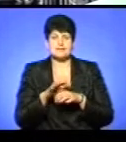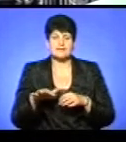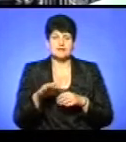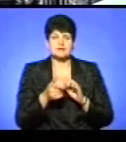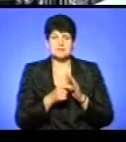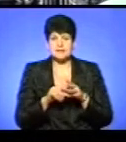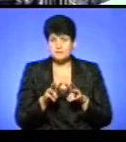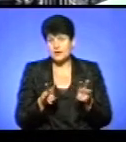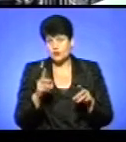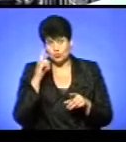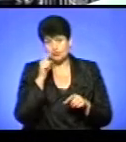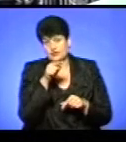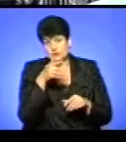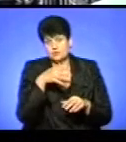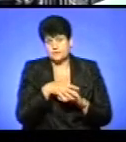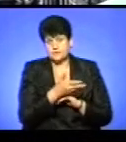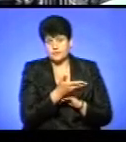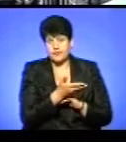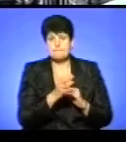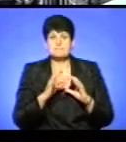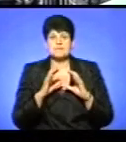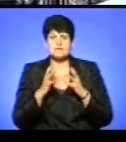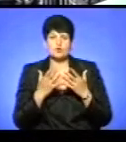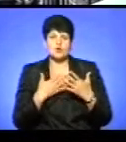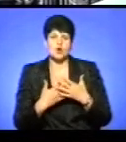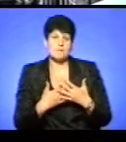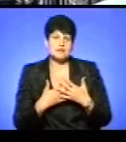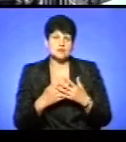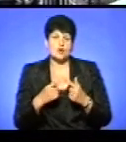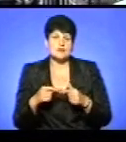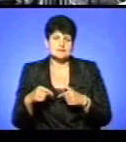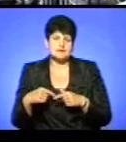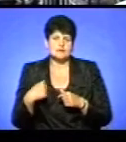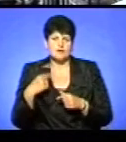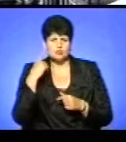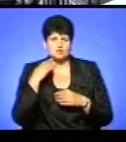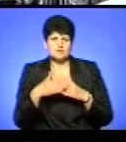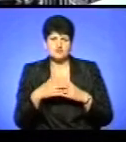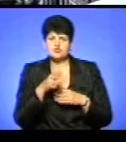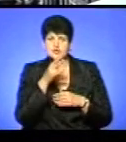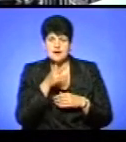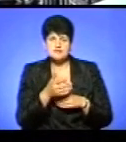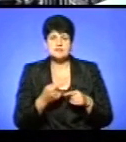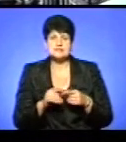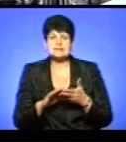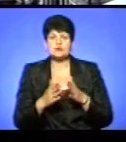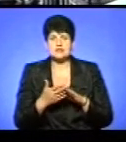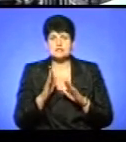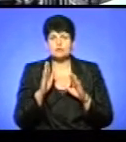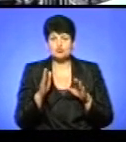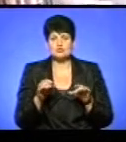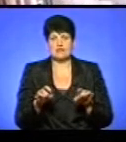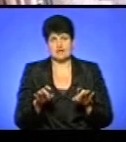можливо, вони відреагують до міжнародних громадських організацій. Я думаю, що в найближчий час ця ситуація буде